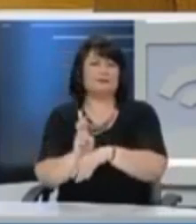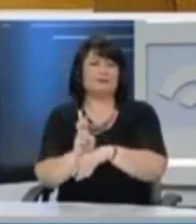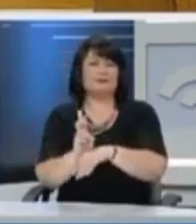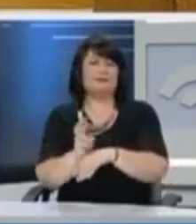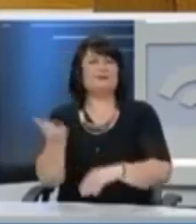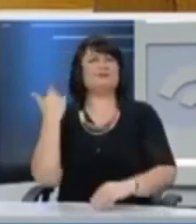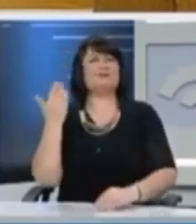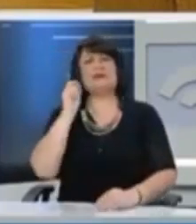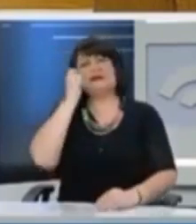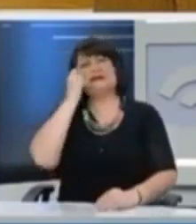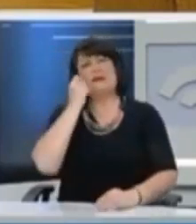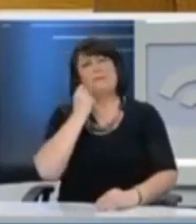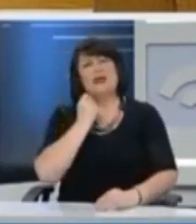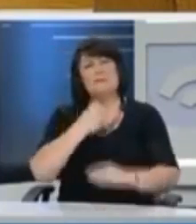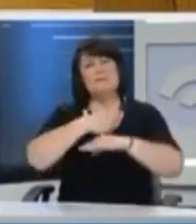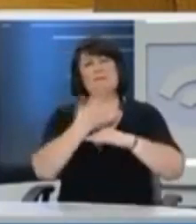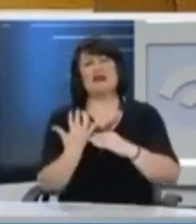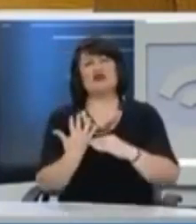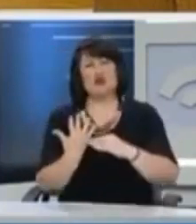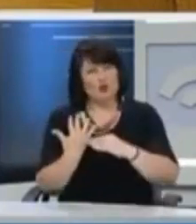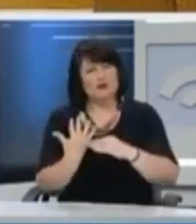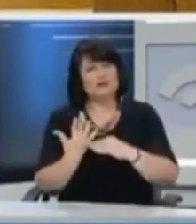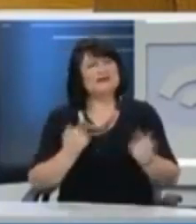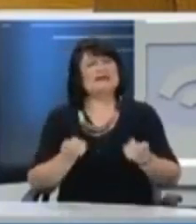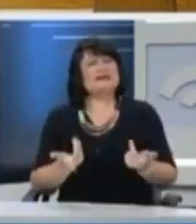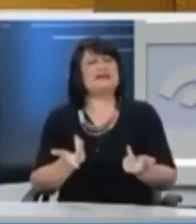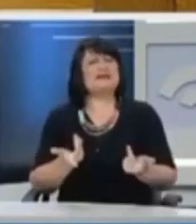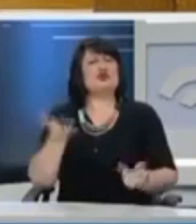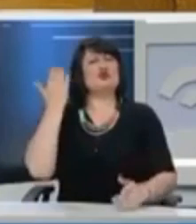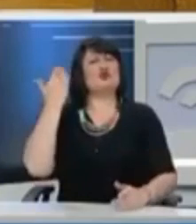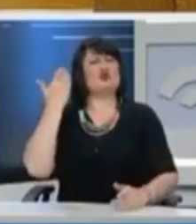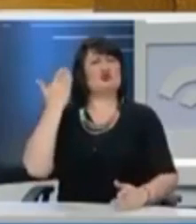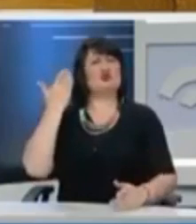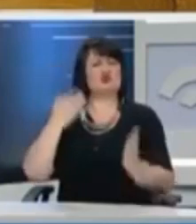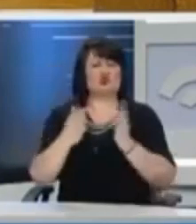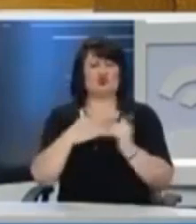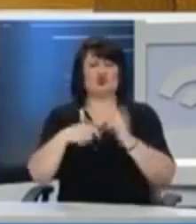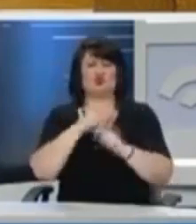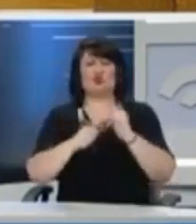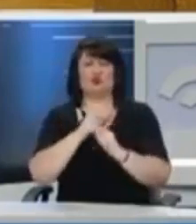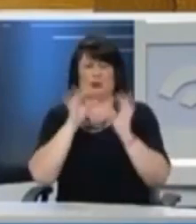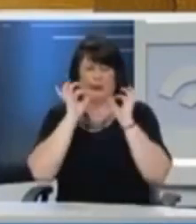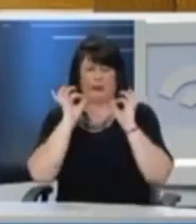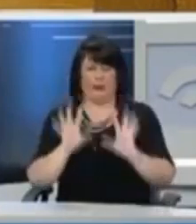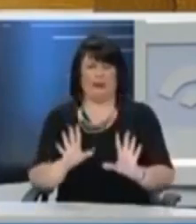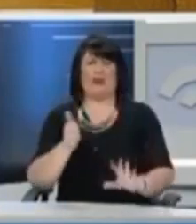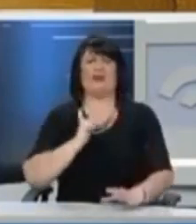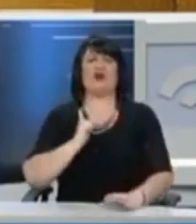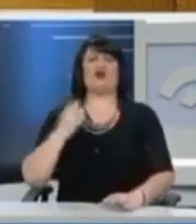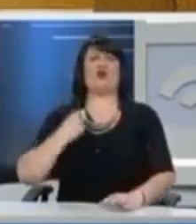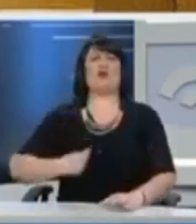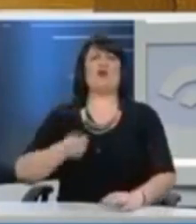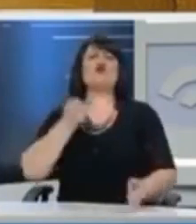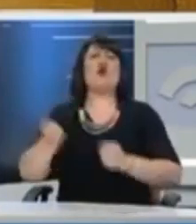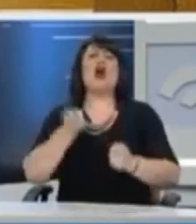εποχή του συμπιτικού Πασόκ. Μια εποχή που χτιζόταν η μεγαλύτερη φούσκα, τόσο ιδιωτικού όσο και